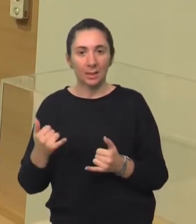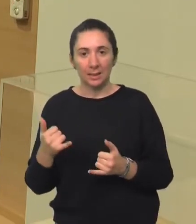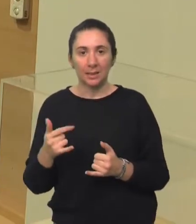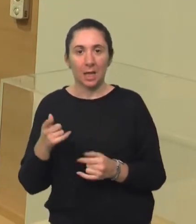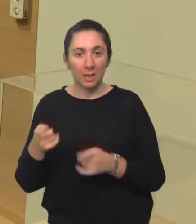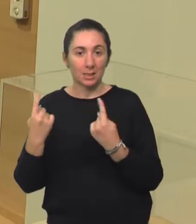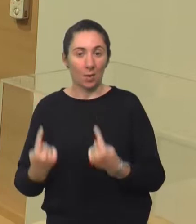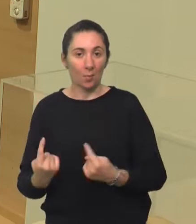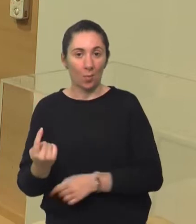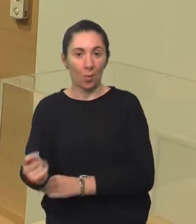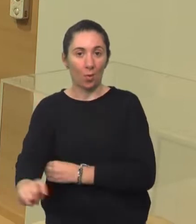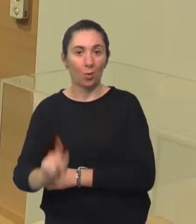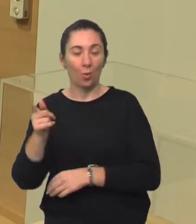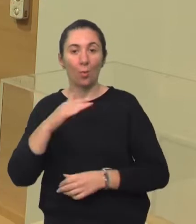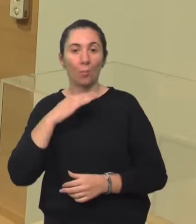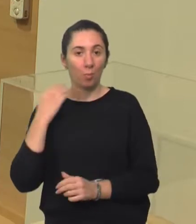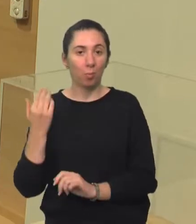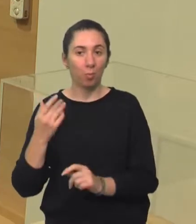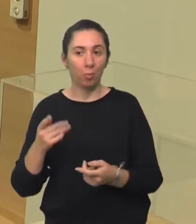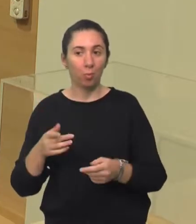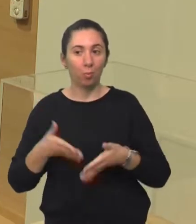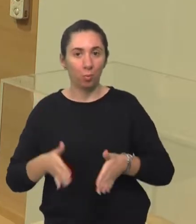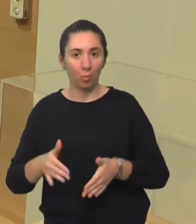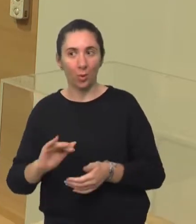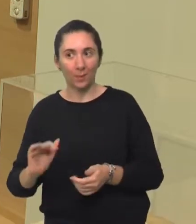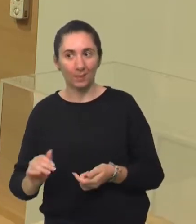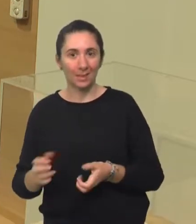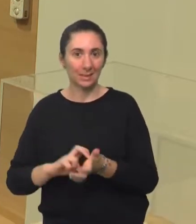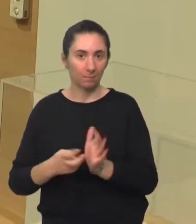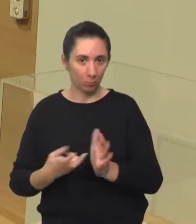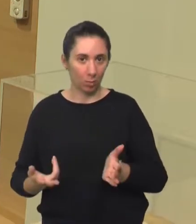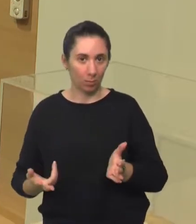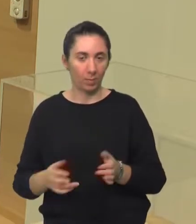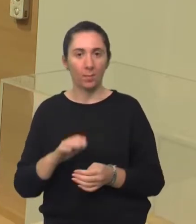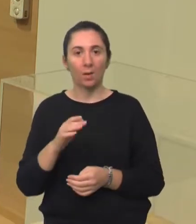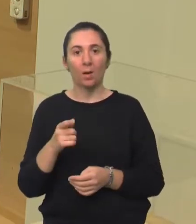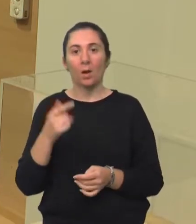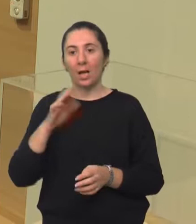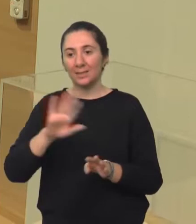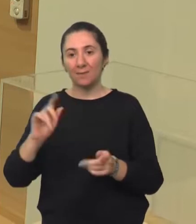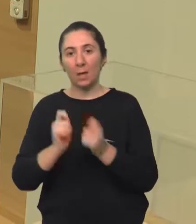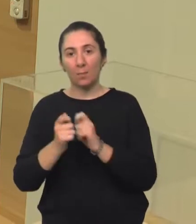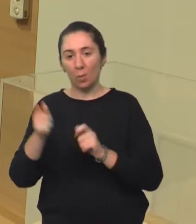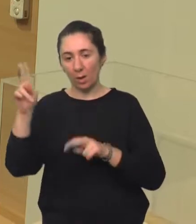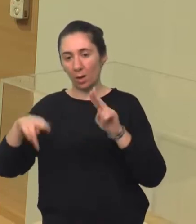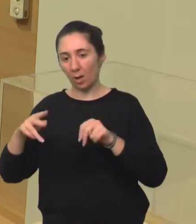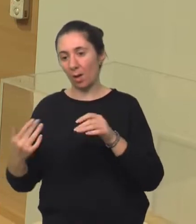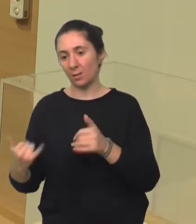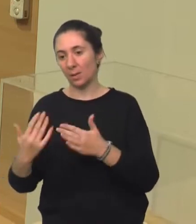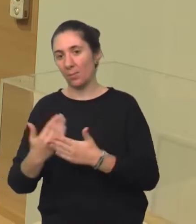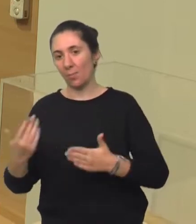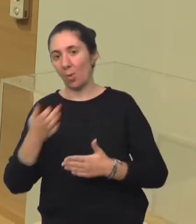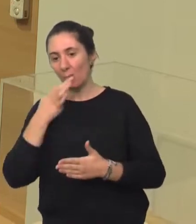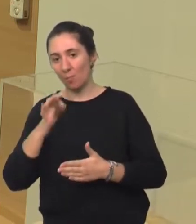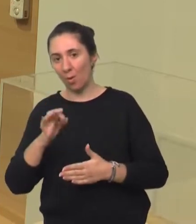danas zbog toga postoji definitivno uzima svoj danak. I kao što će vam sve promjene koje promatrate na bolje u ovom modernom vremenu